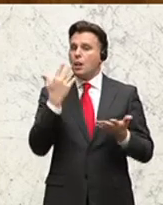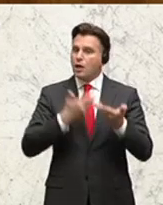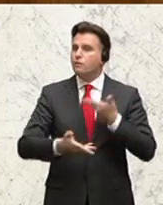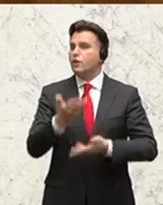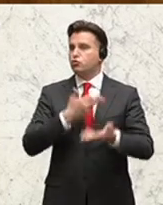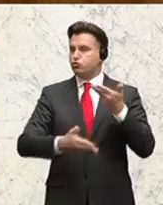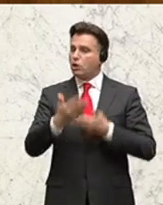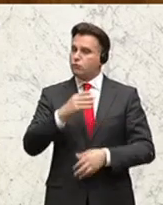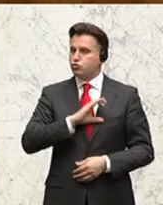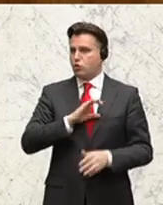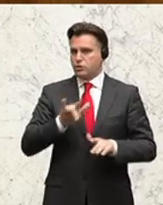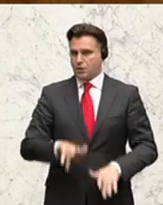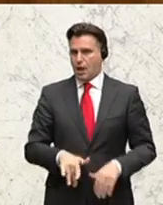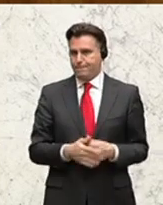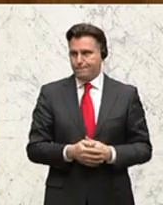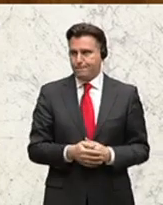überhaupt hat.